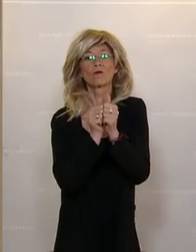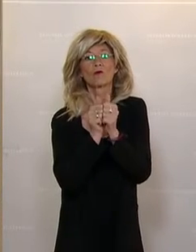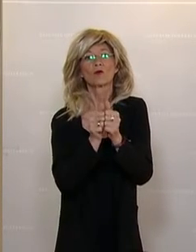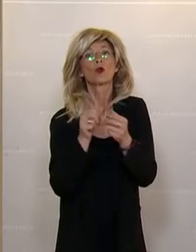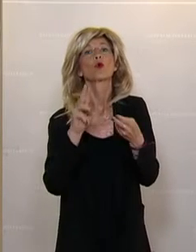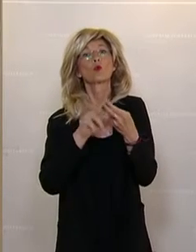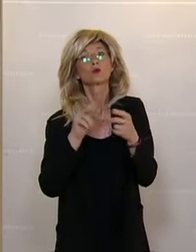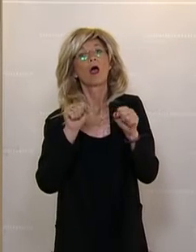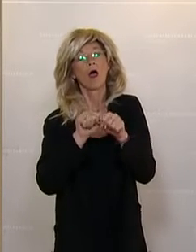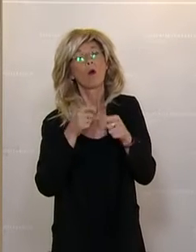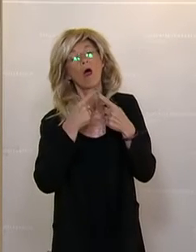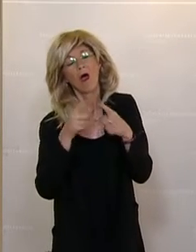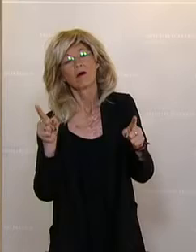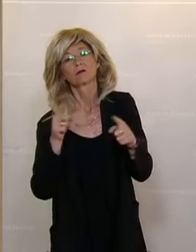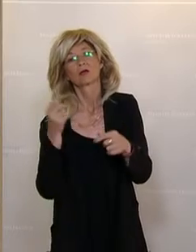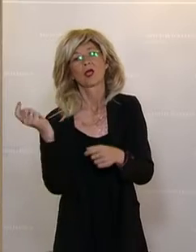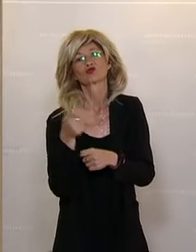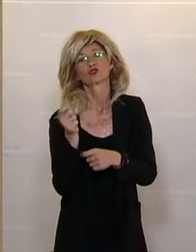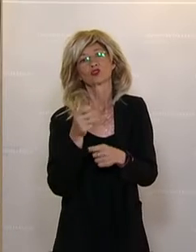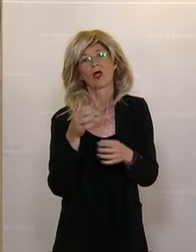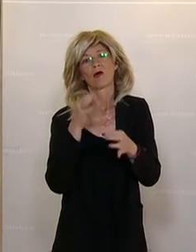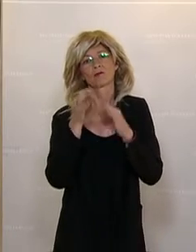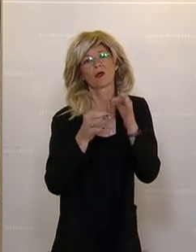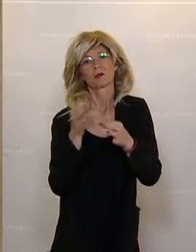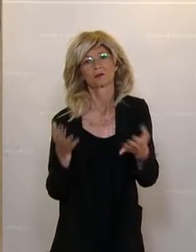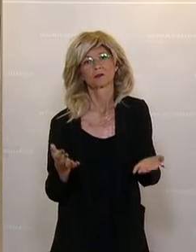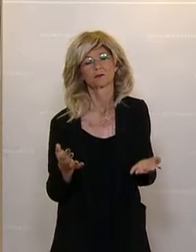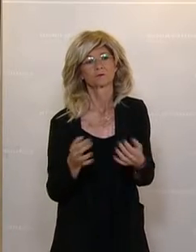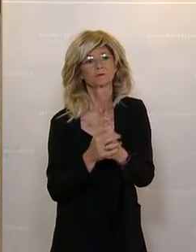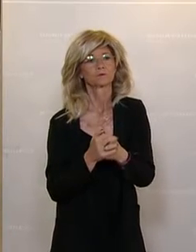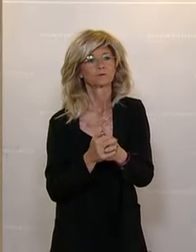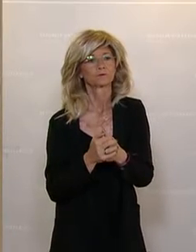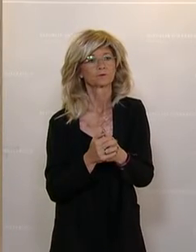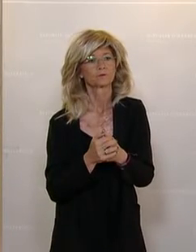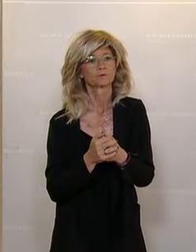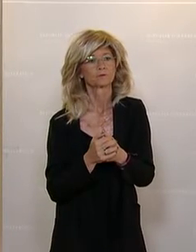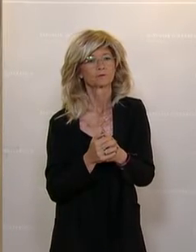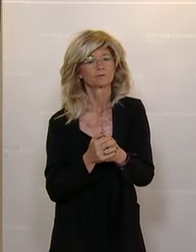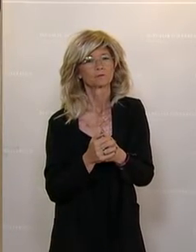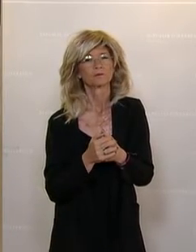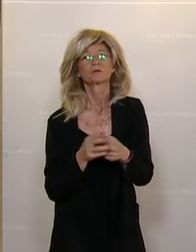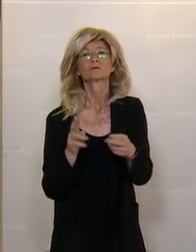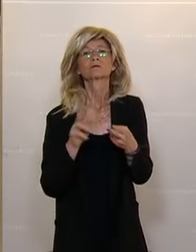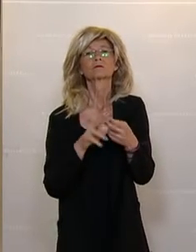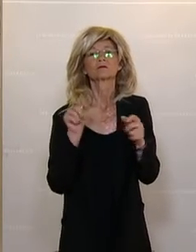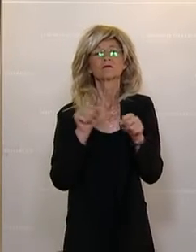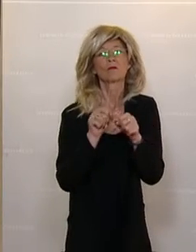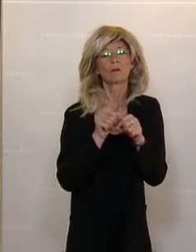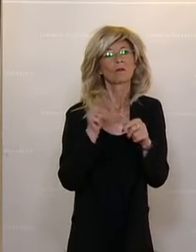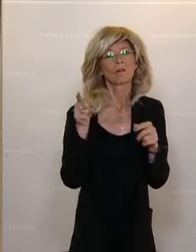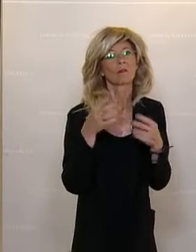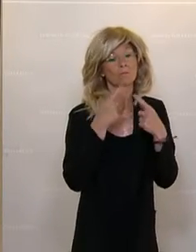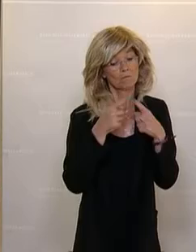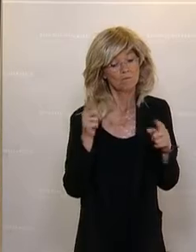Straftaten dementsprechend zu erfassen. Und damit gelangen wir natürlich zu einem Themenbereich, der schon interessant ist, weil